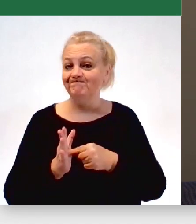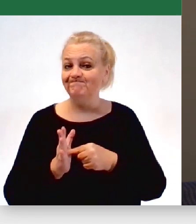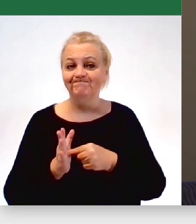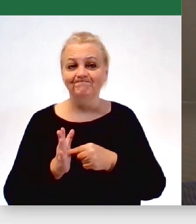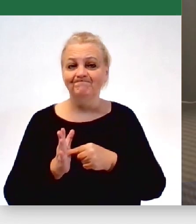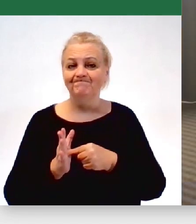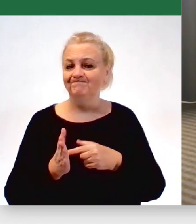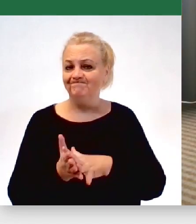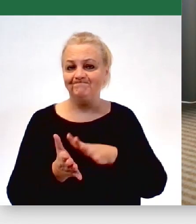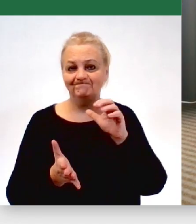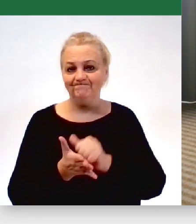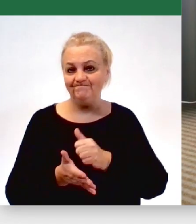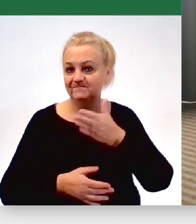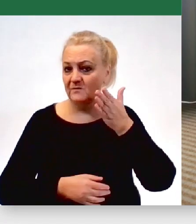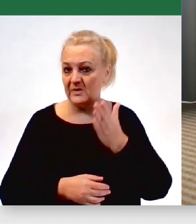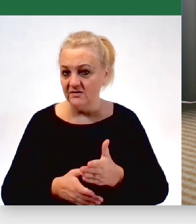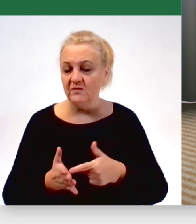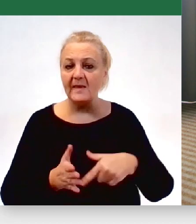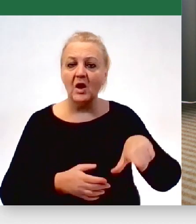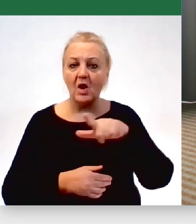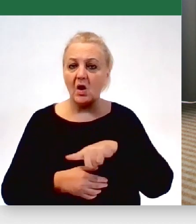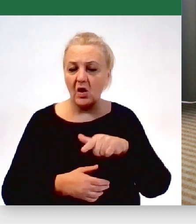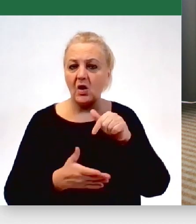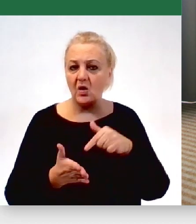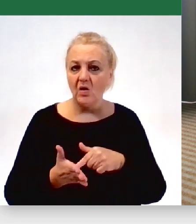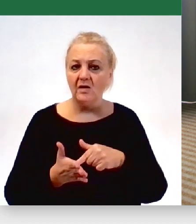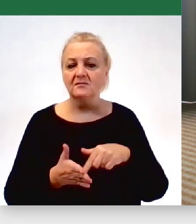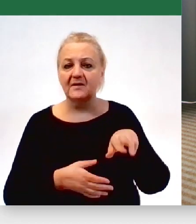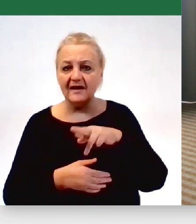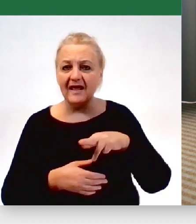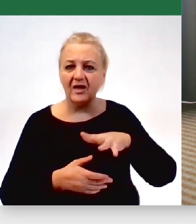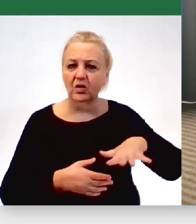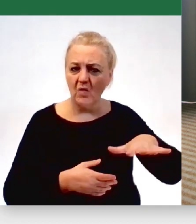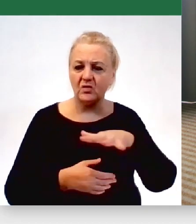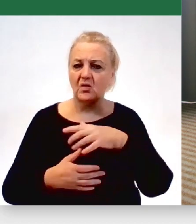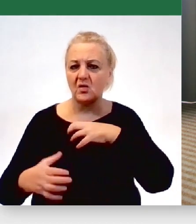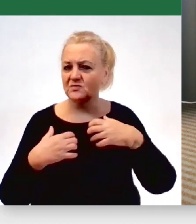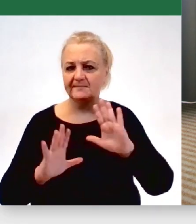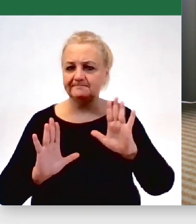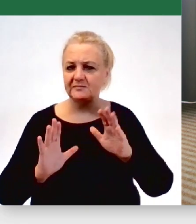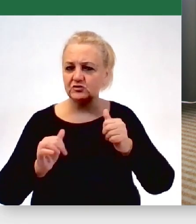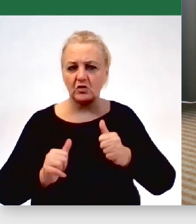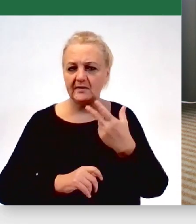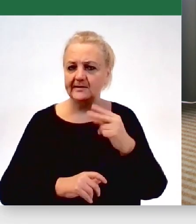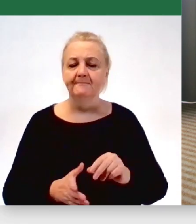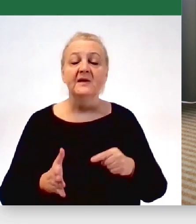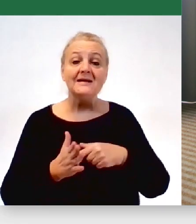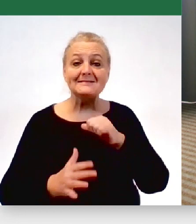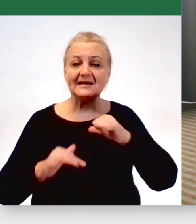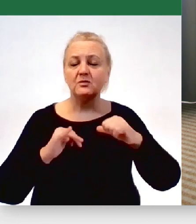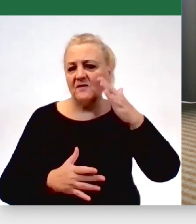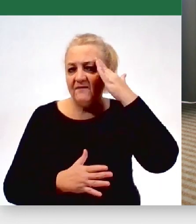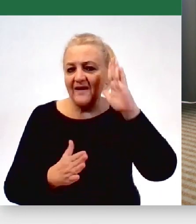tragiczna dla lokalnej i regionalnej gospodarki. Wiadomo, samorządy są